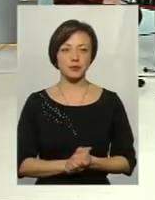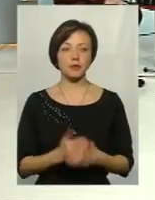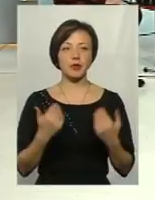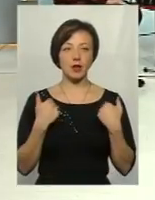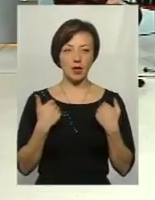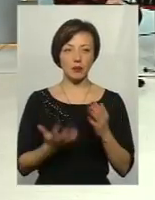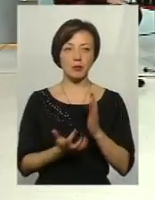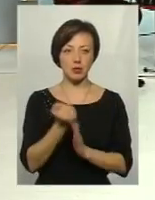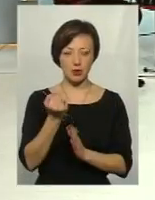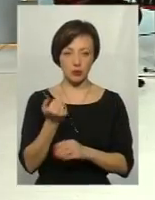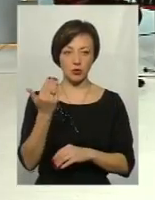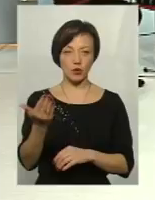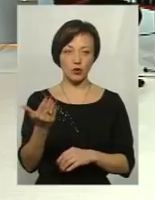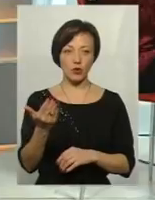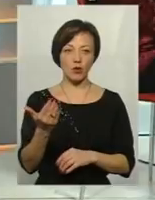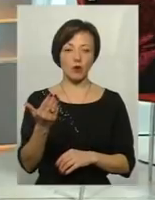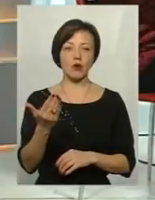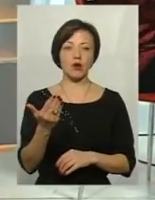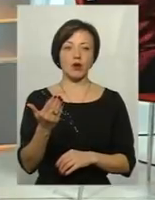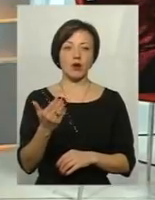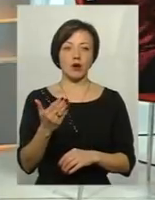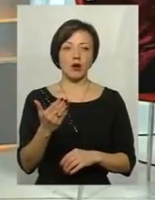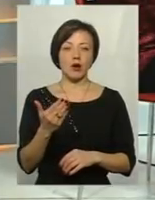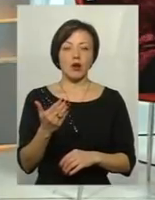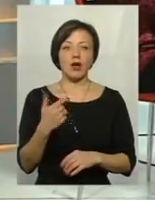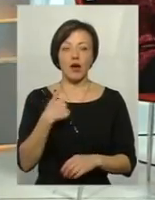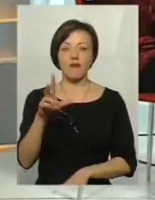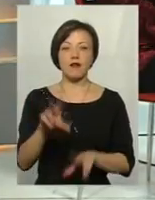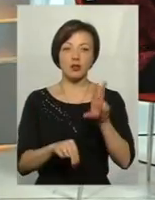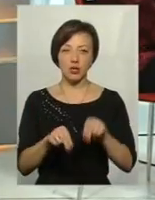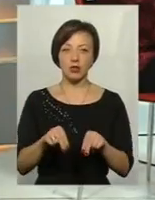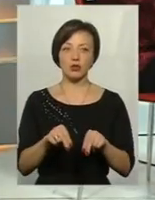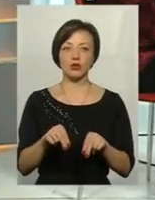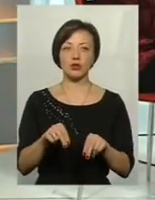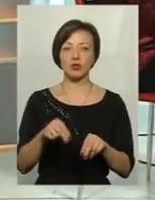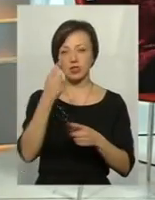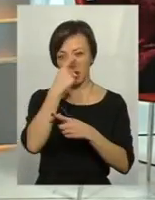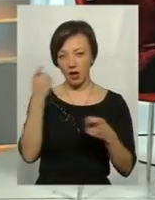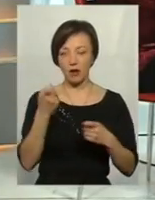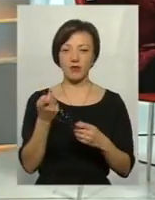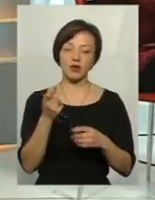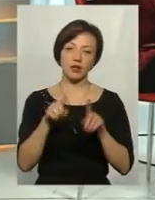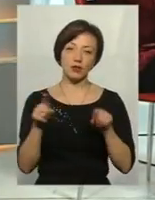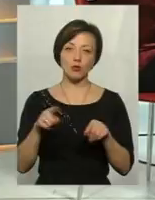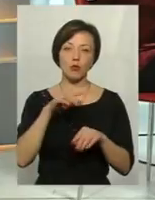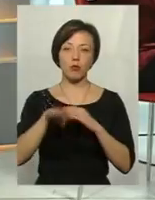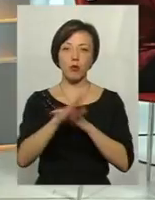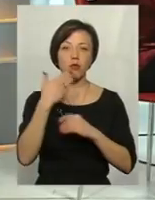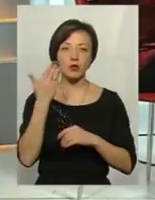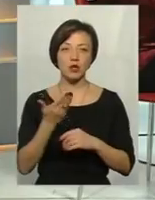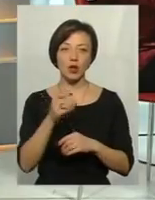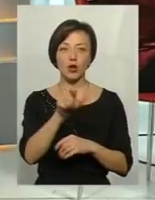підтримую свого колегу. Як сьогодні, дійсно, я вважаю, що заяви дещо популістичні, як сьогодні людина, яка в